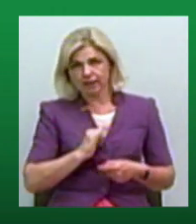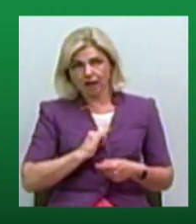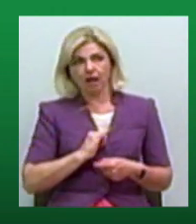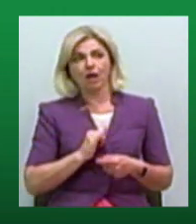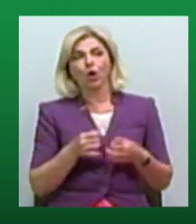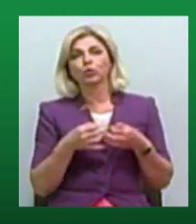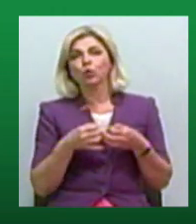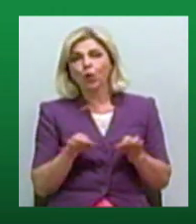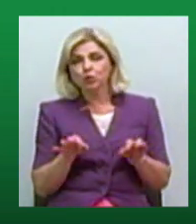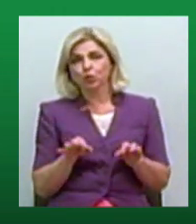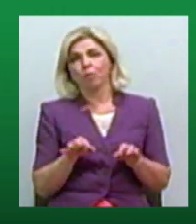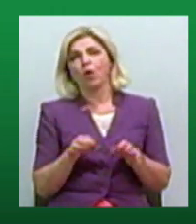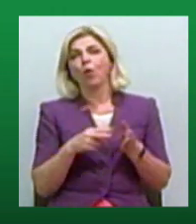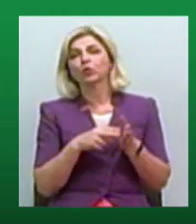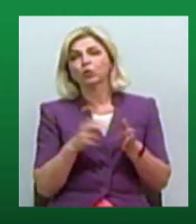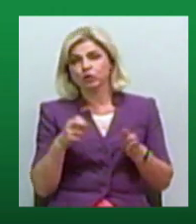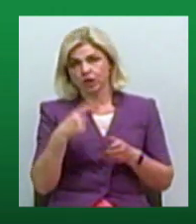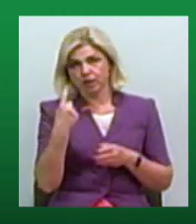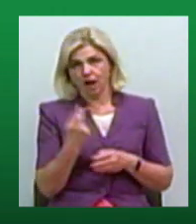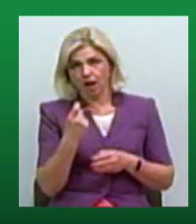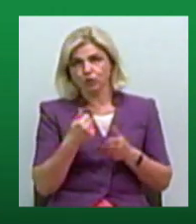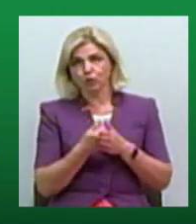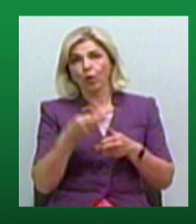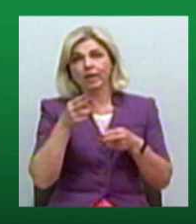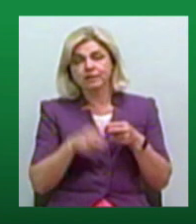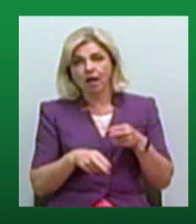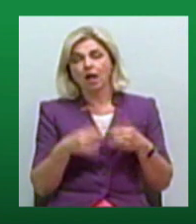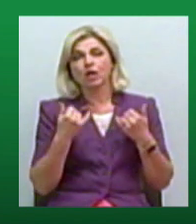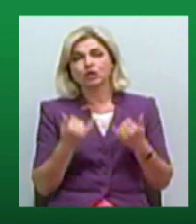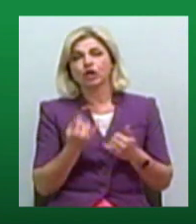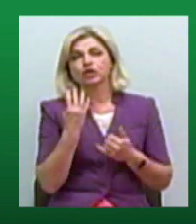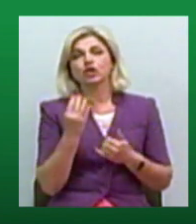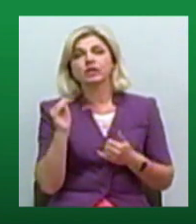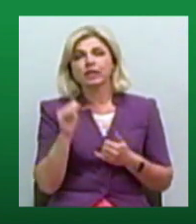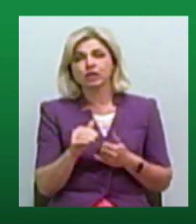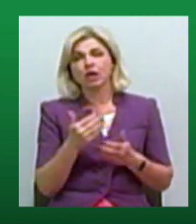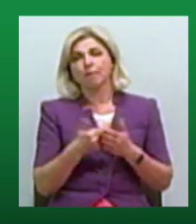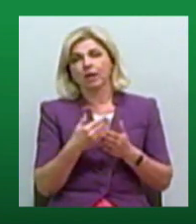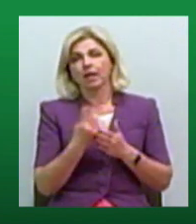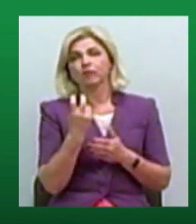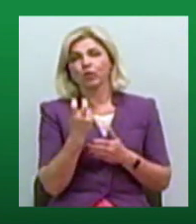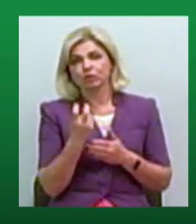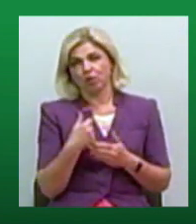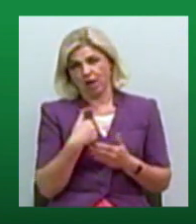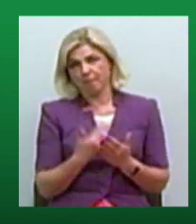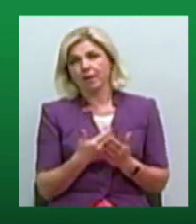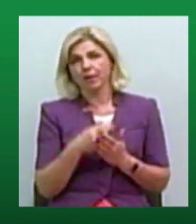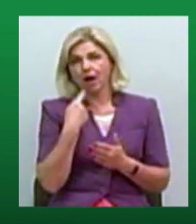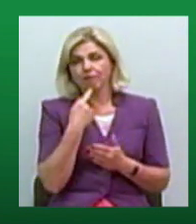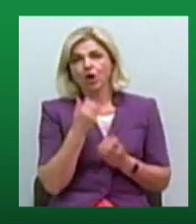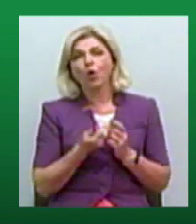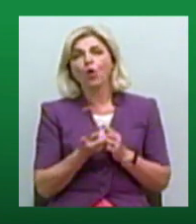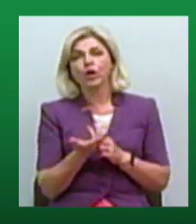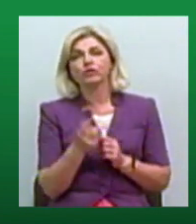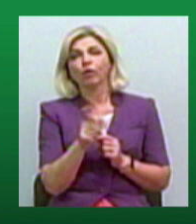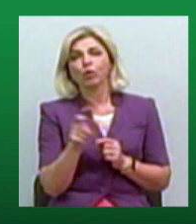Люди навіть ще не дали можливості його відключити до кінця. Зараз 4 тисяч, близько 200, я приблизно кажу, кількість абонентів,